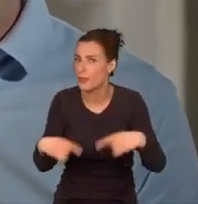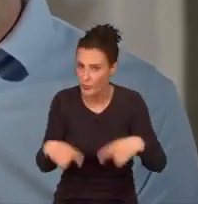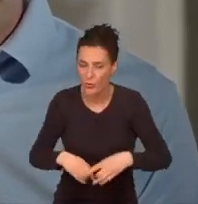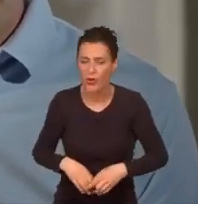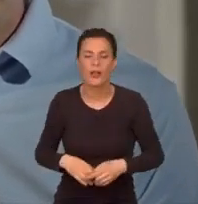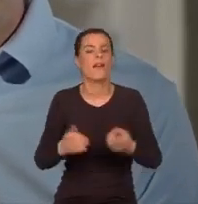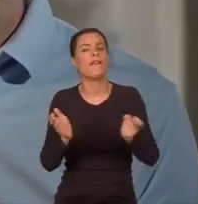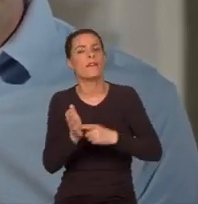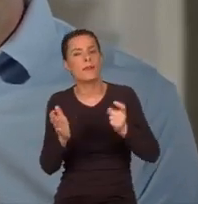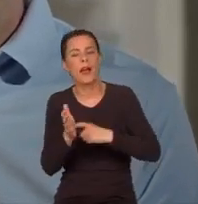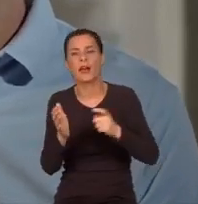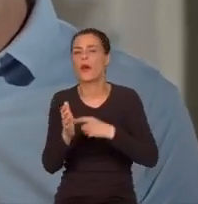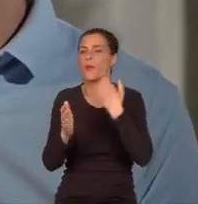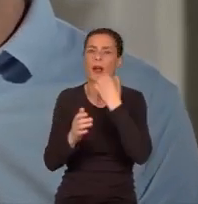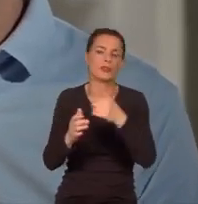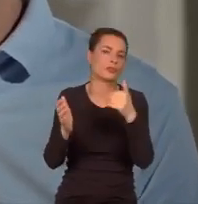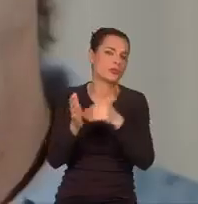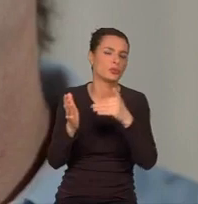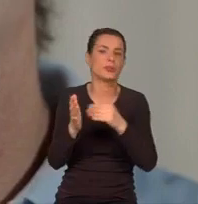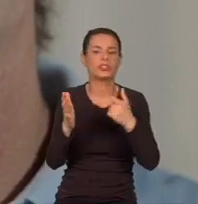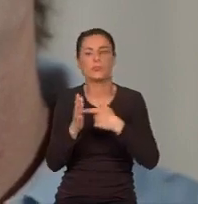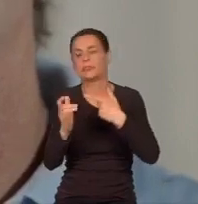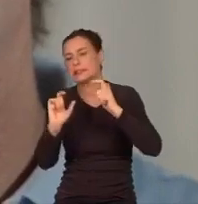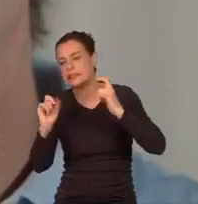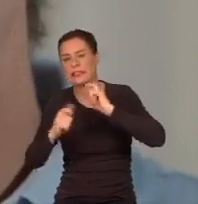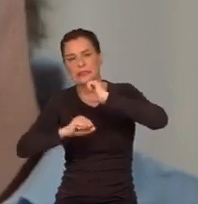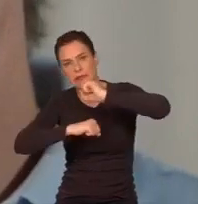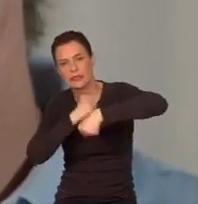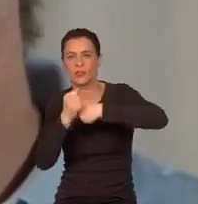Wymagała równie kolosalnego wysiłku materialnego.